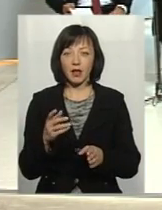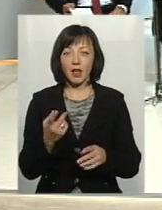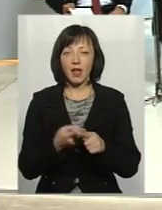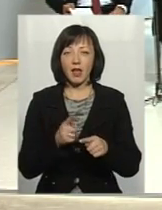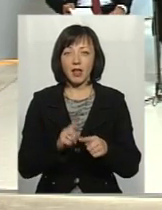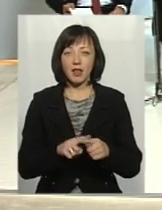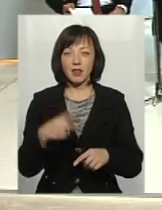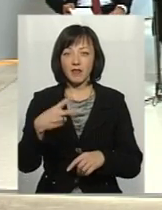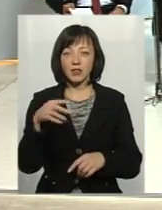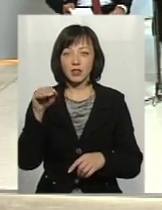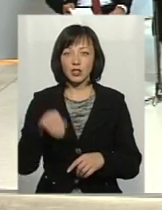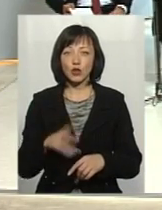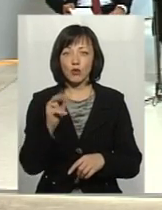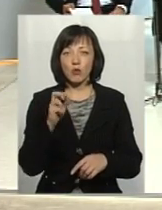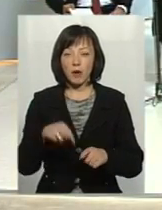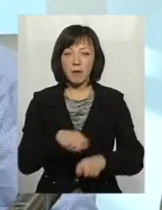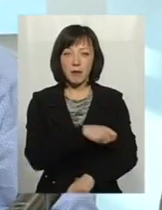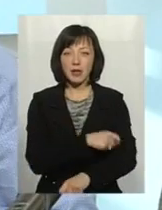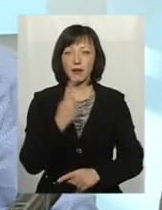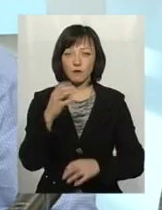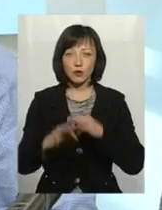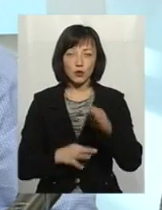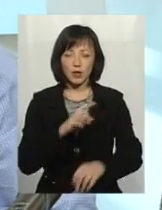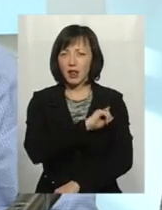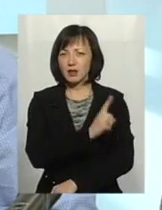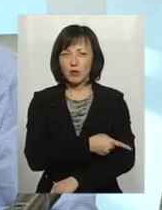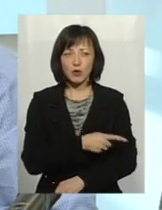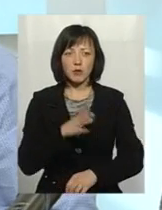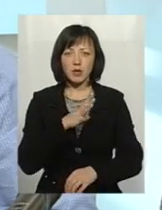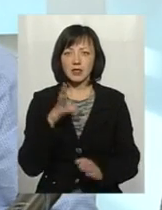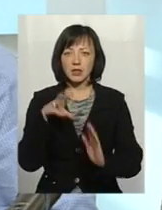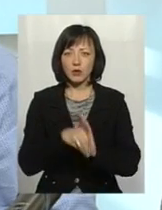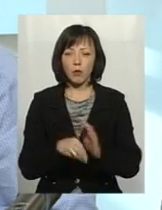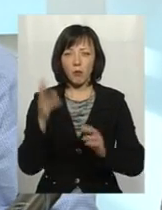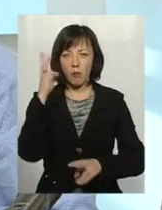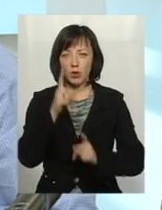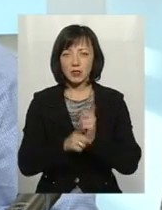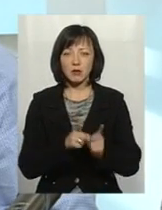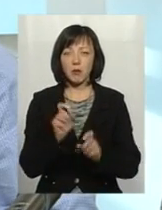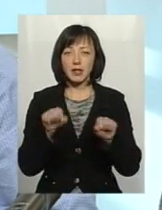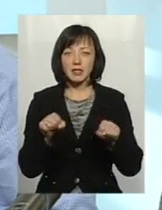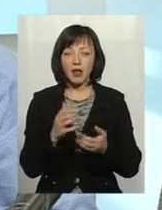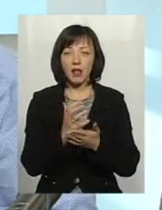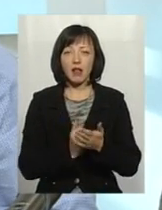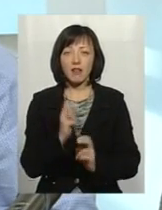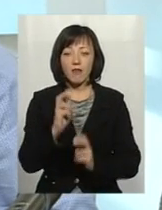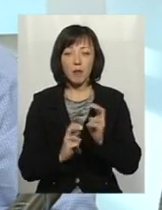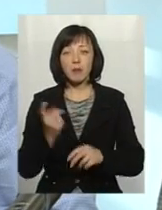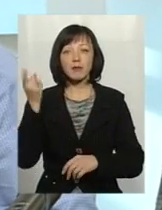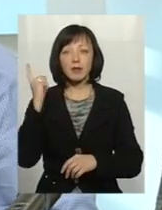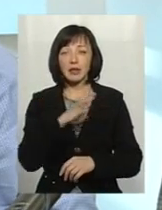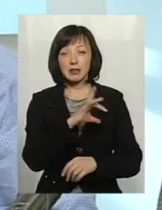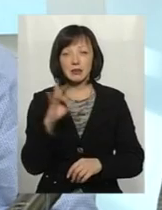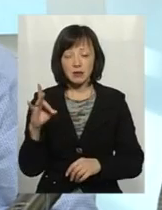тисяч кубічних метрів в сутки. Це колосальна мощності, куди вже був заложений модернізційний потенціал фабрики ще при СССР.